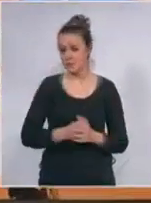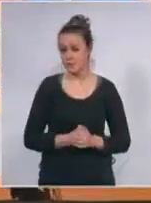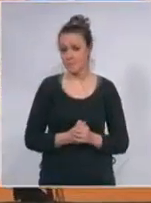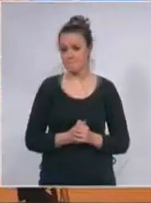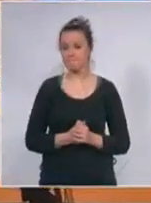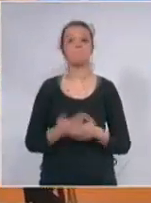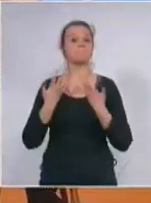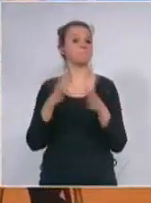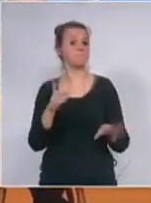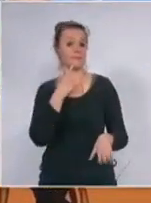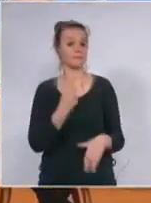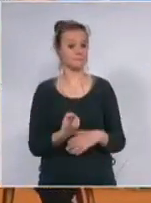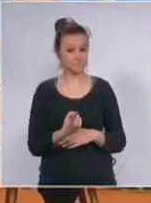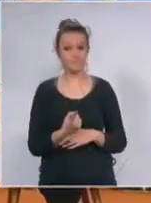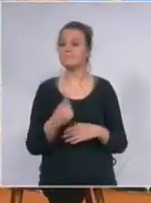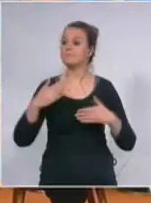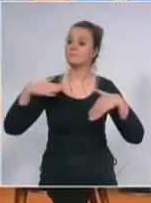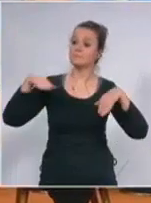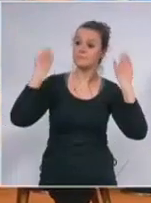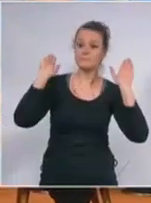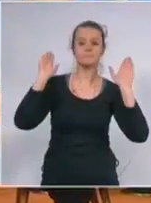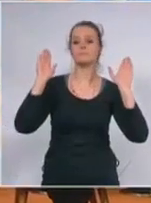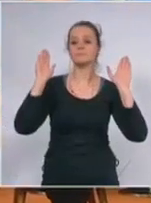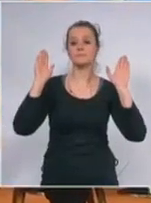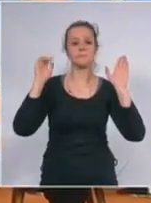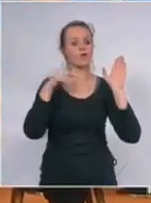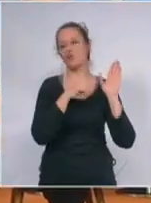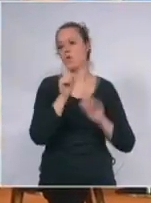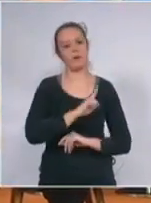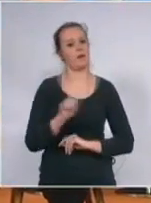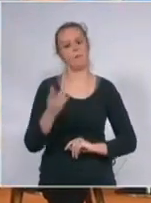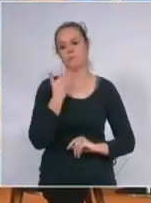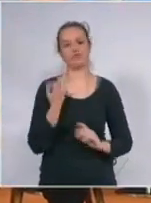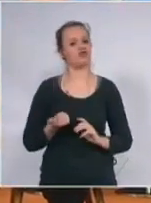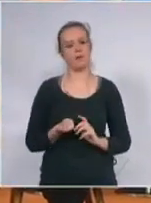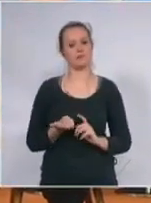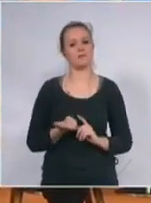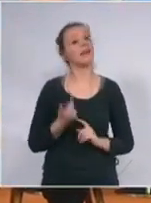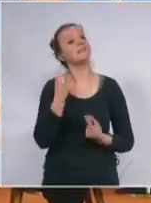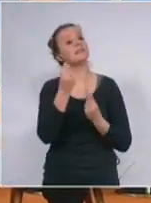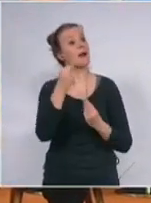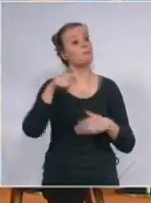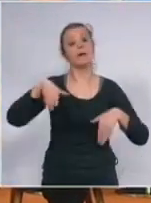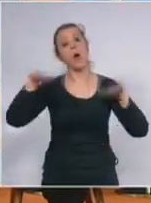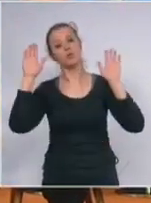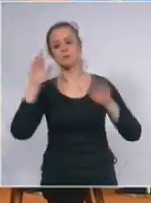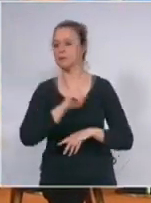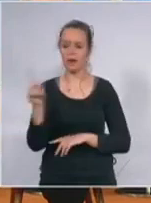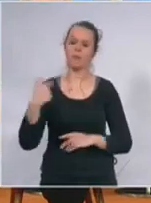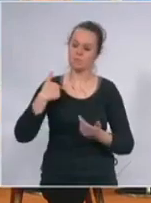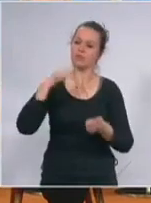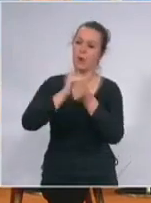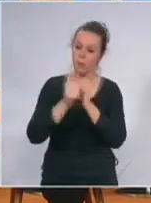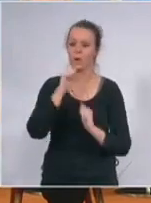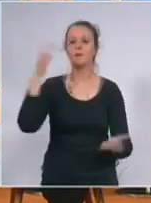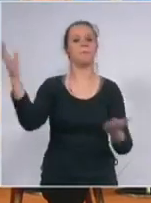kao što rekoh ne jedan put predaja nikad nije bila opcija i nikada neće biti opcija za Srbiju borit ćemo se i pobedit